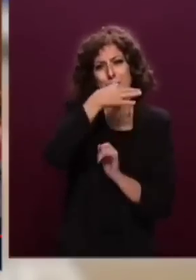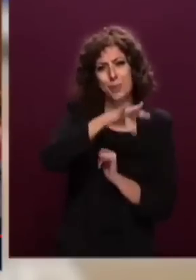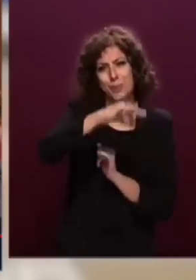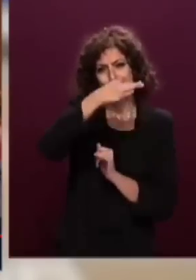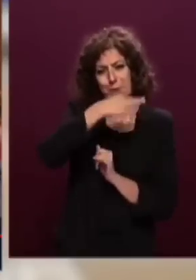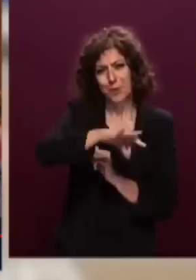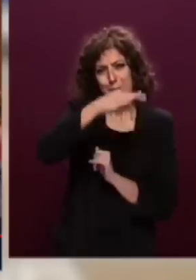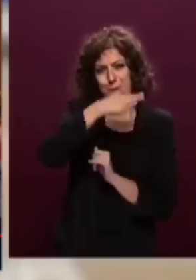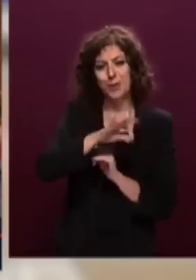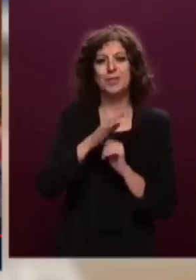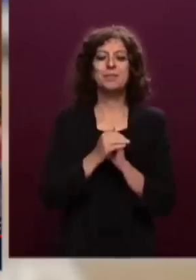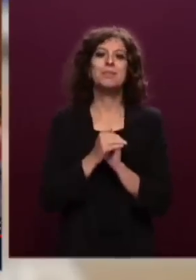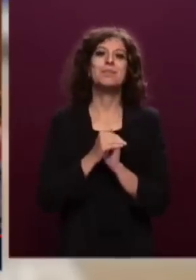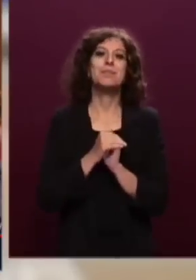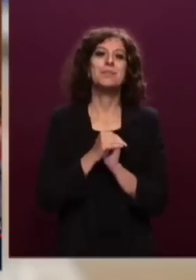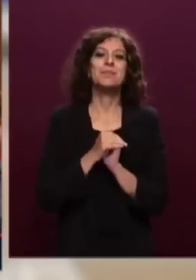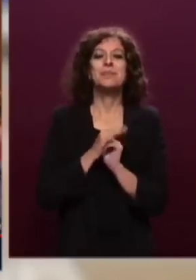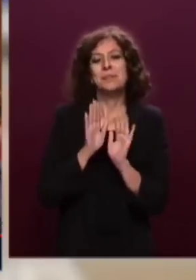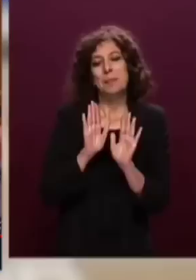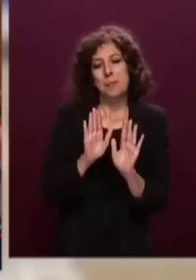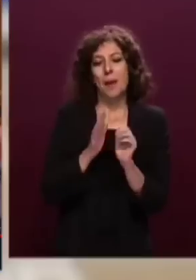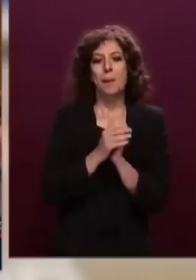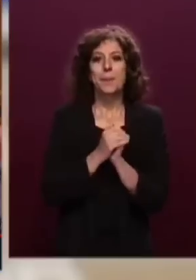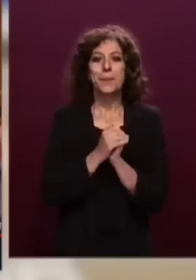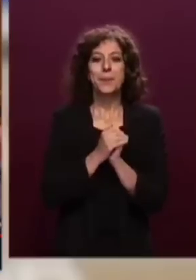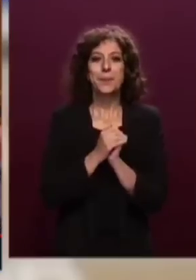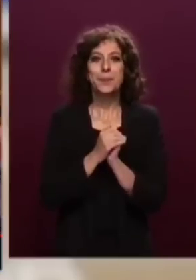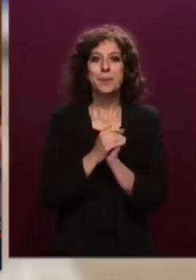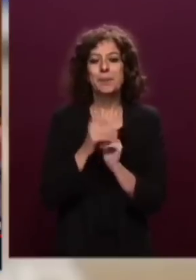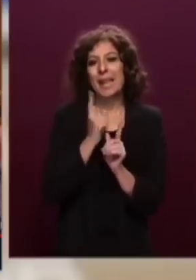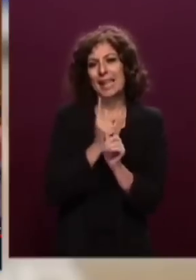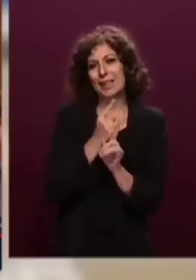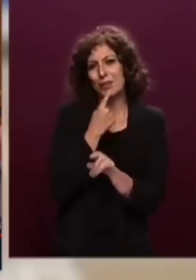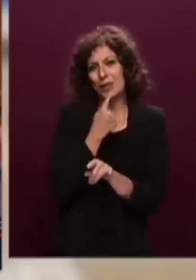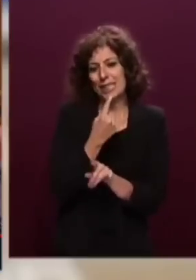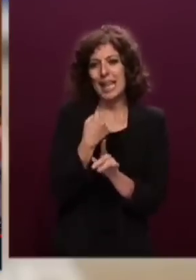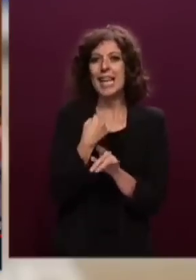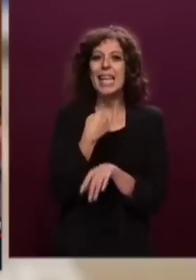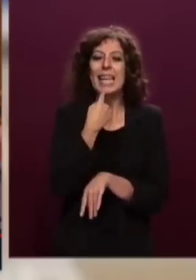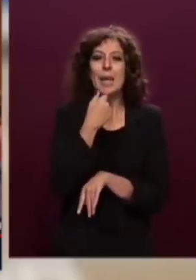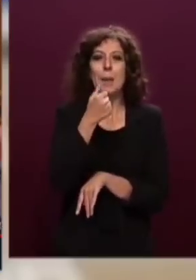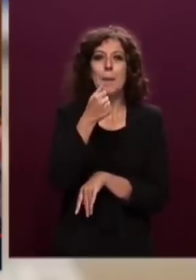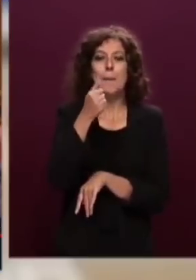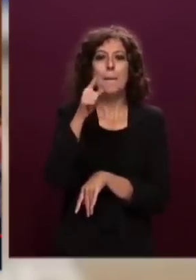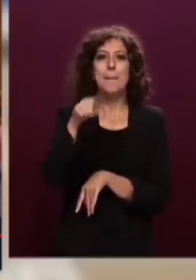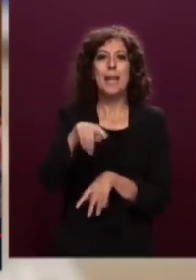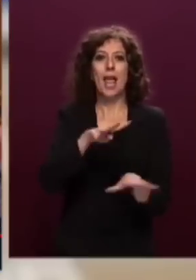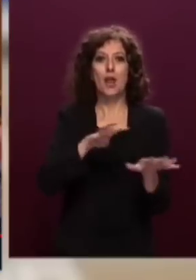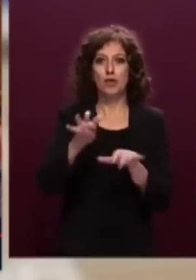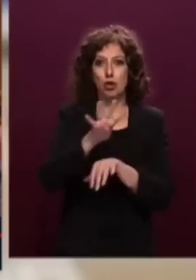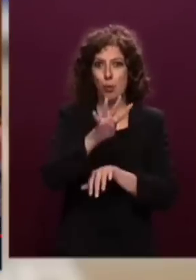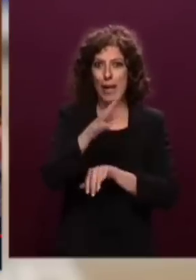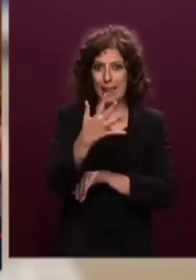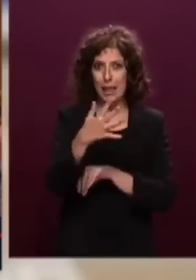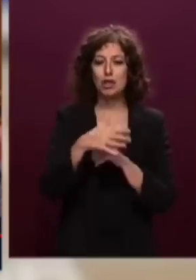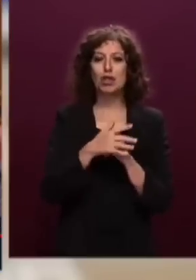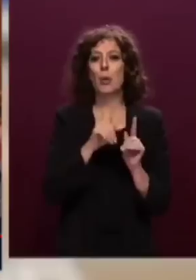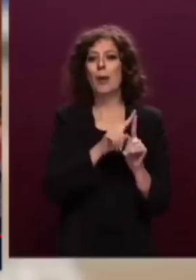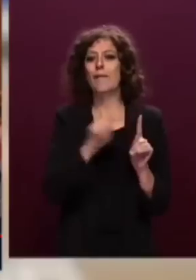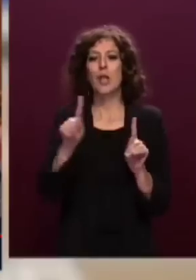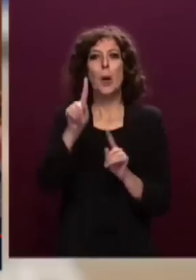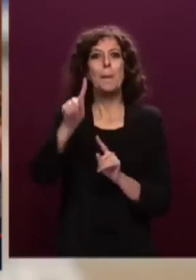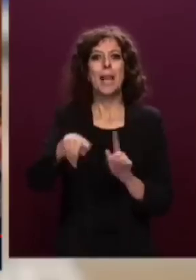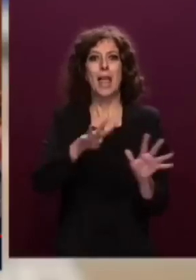E la battuta riguarda chi dal 1945 al 1990